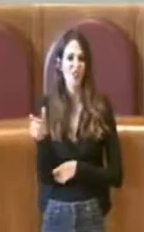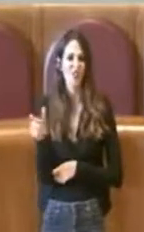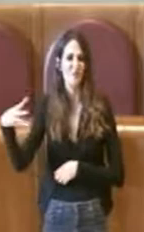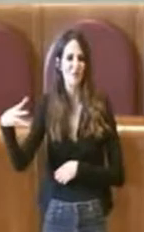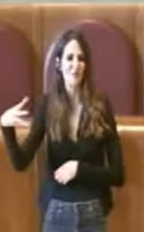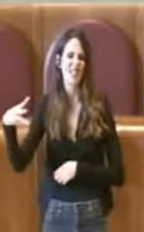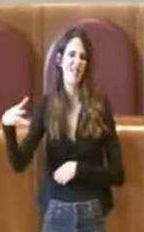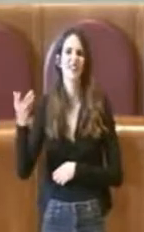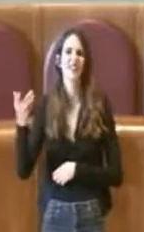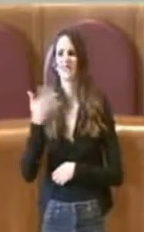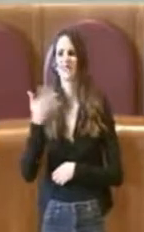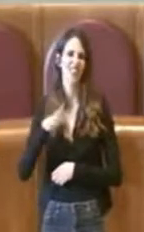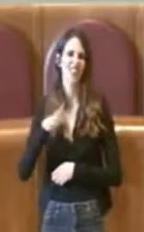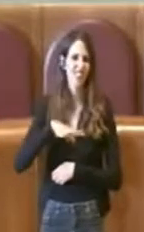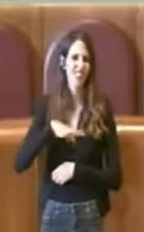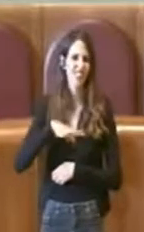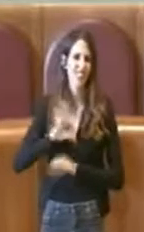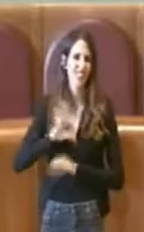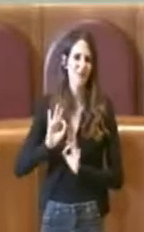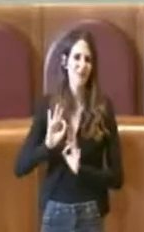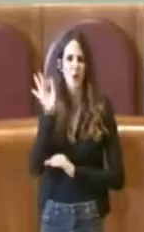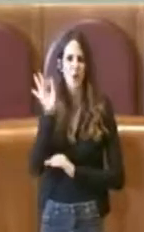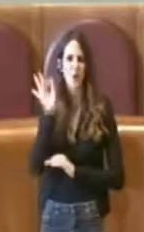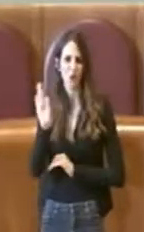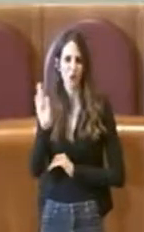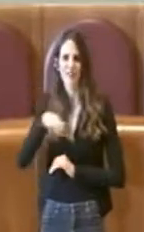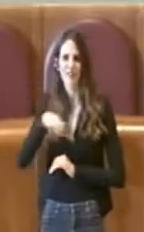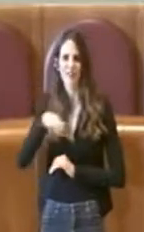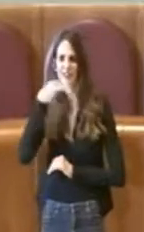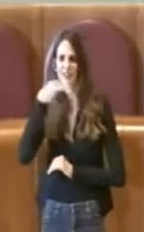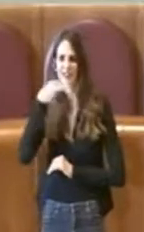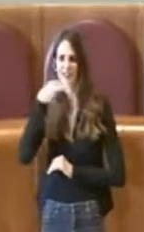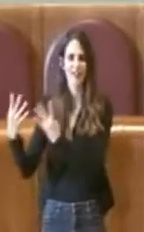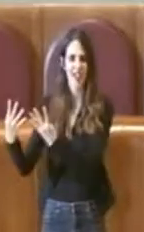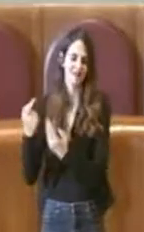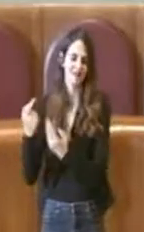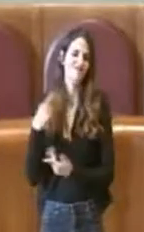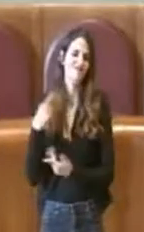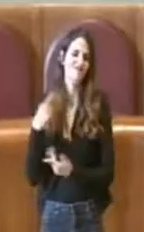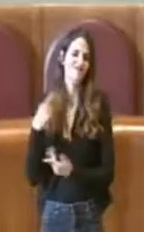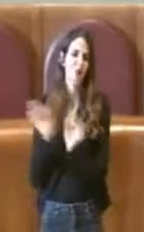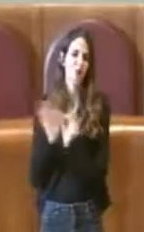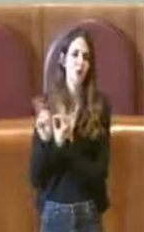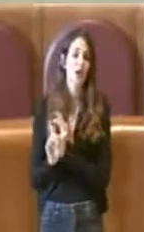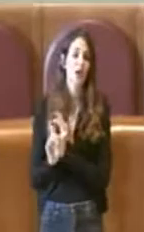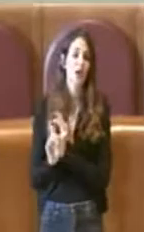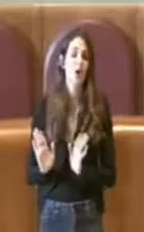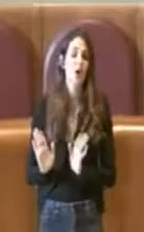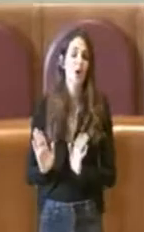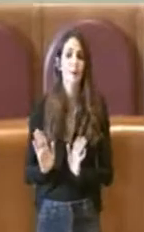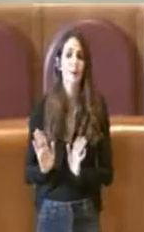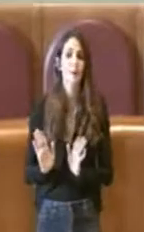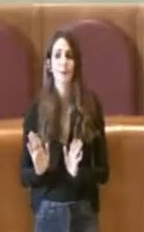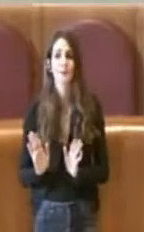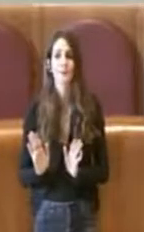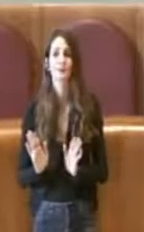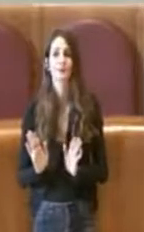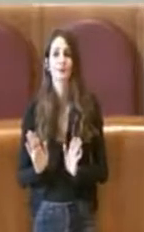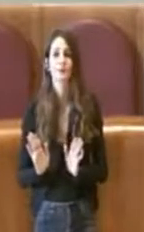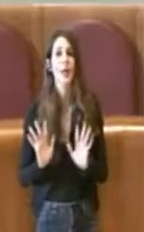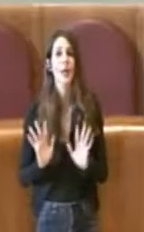livello proprio ambientalistico e di rispetto della zona in cui verrà ad insediarsi, ma proprio per rispetto invece delle